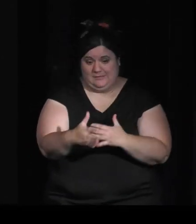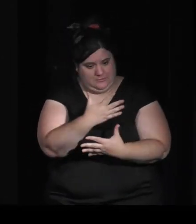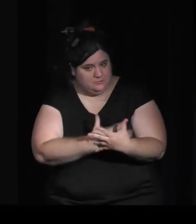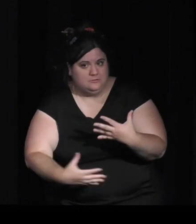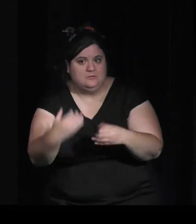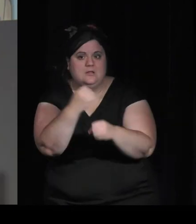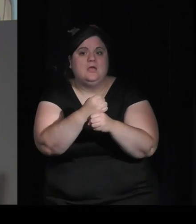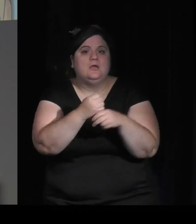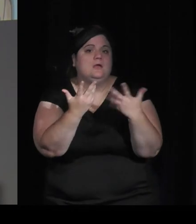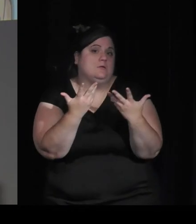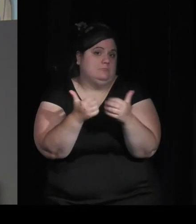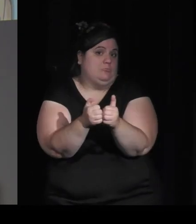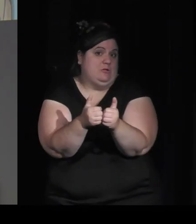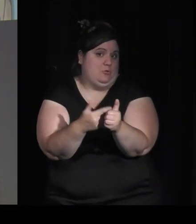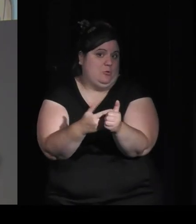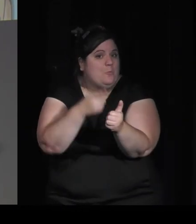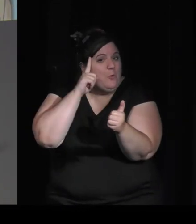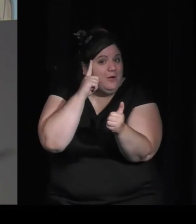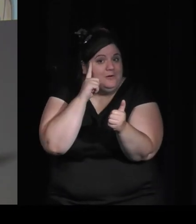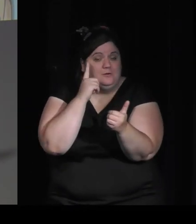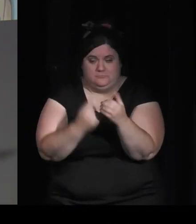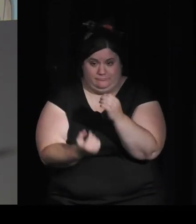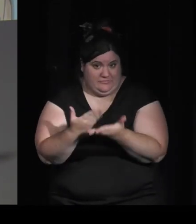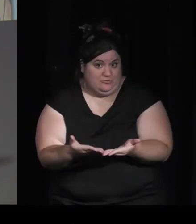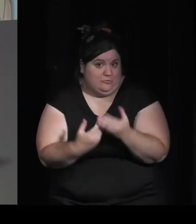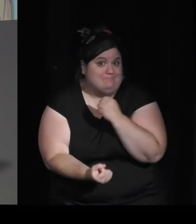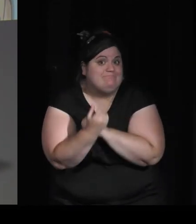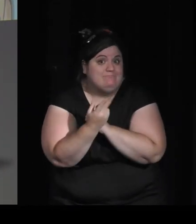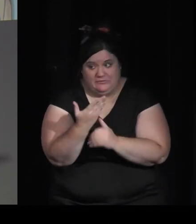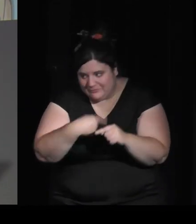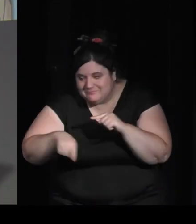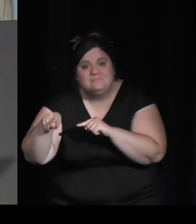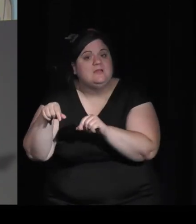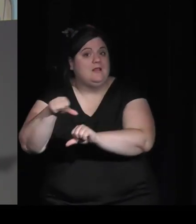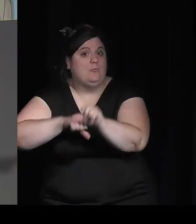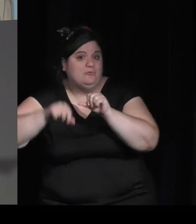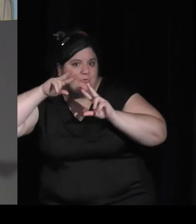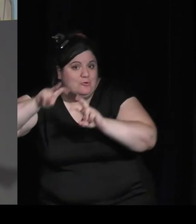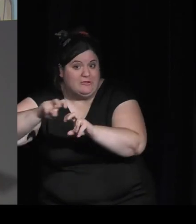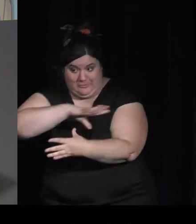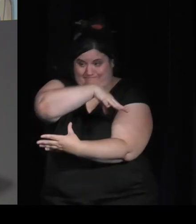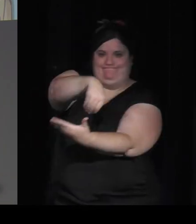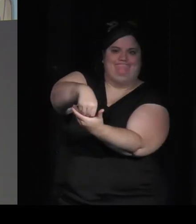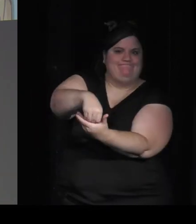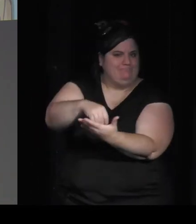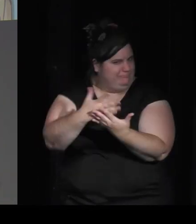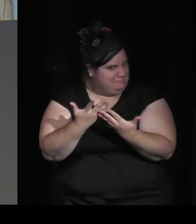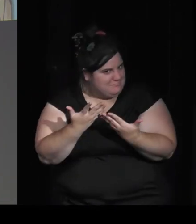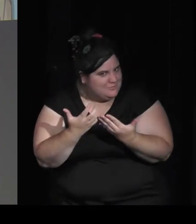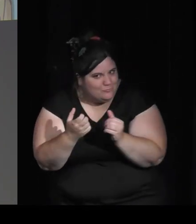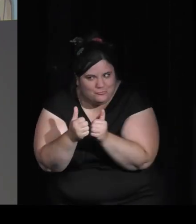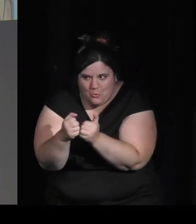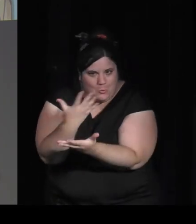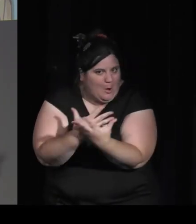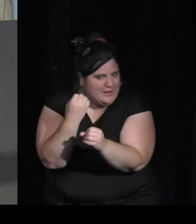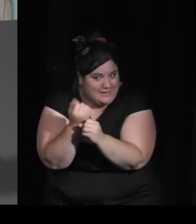atypique parce qu'il est en résidence dans un laboratoire de recherche donc un centre de recherche alors peut-être pour démarrer